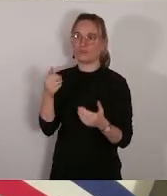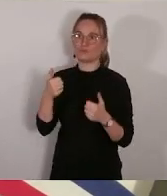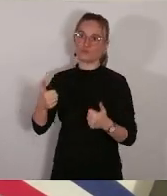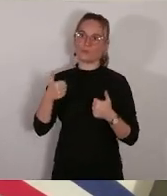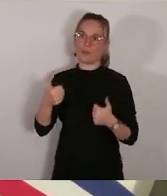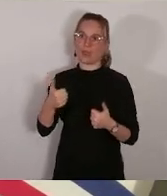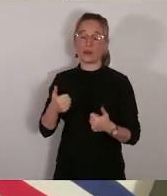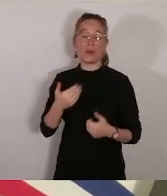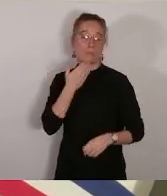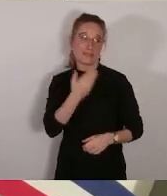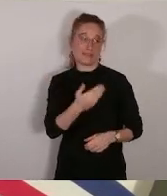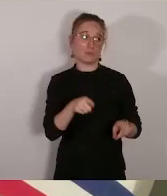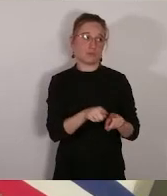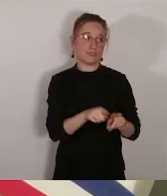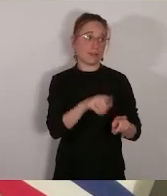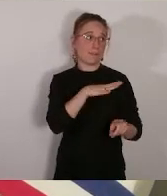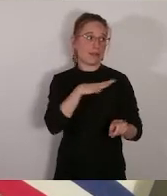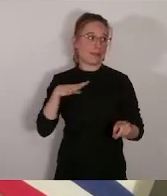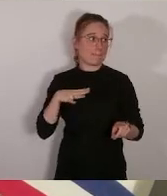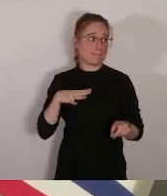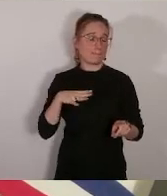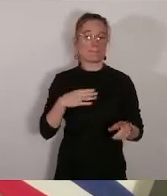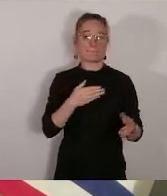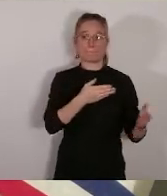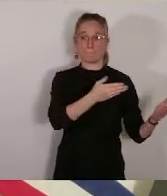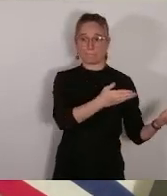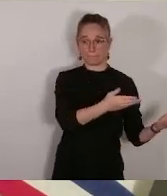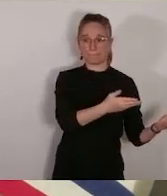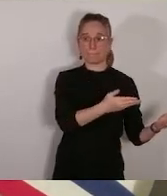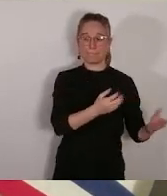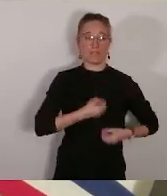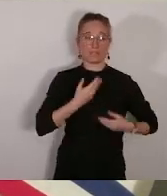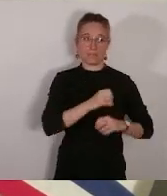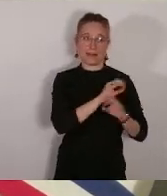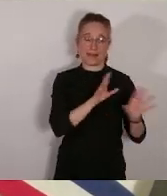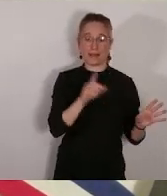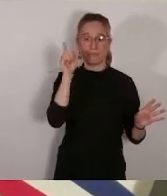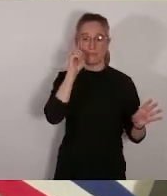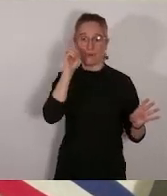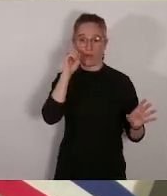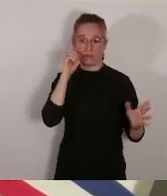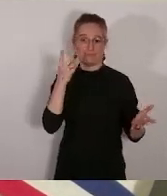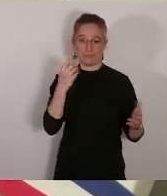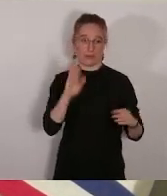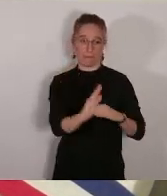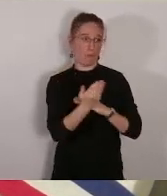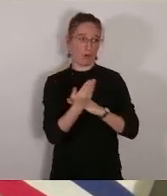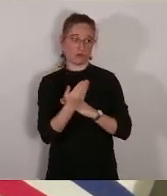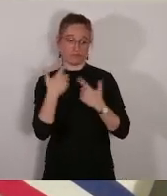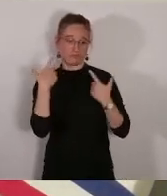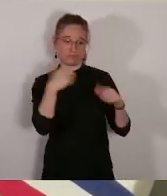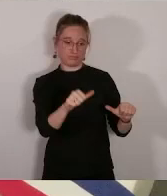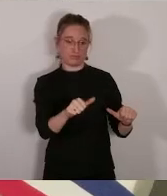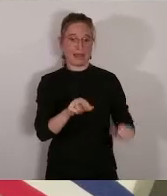car les citoyens doivent savoir que le Rassemblement national ne croit pas en l'énergie solaire.